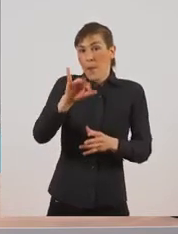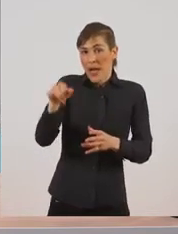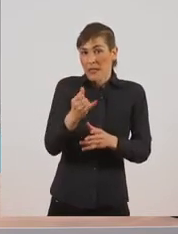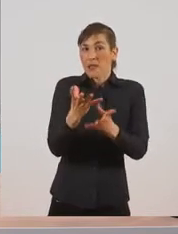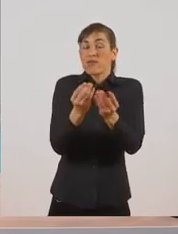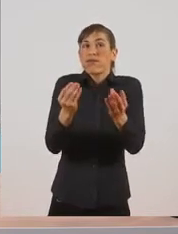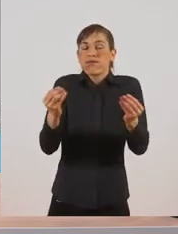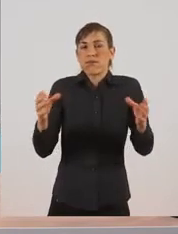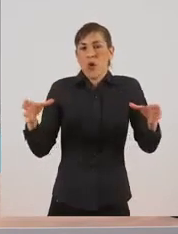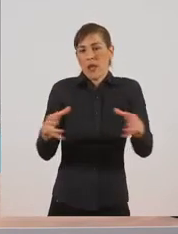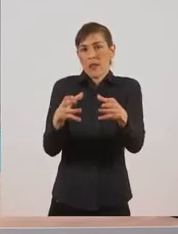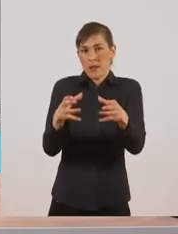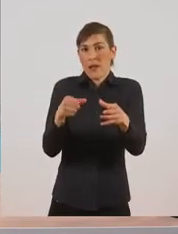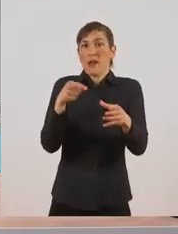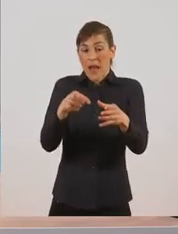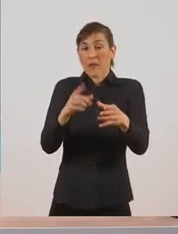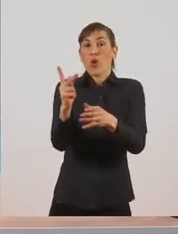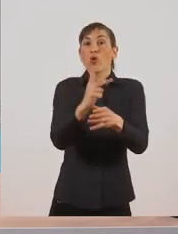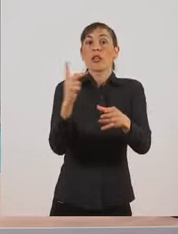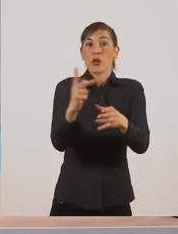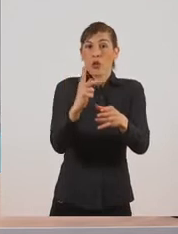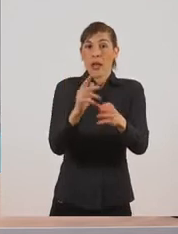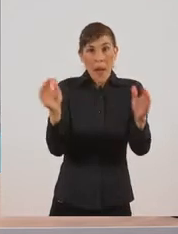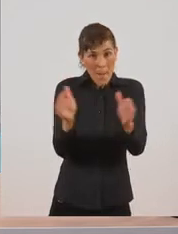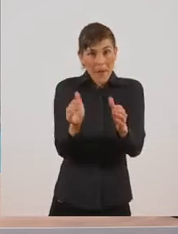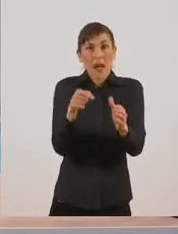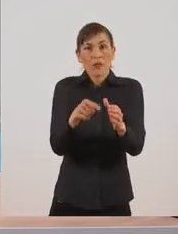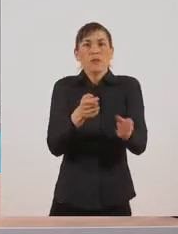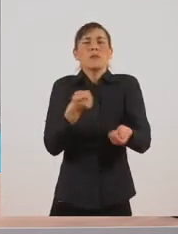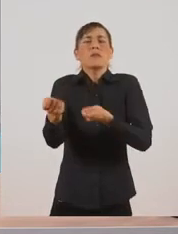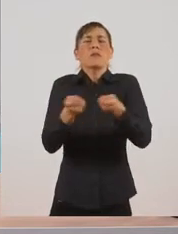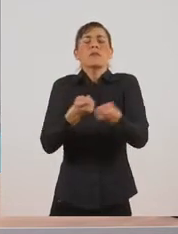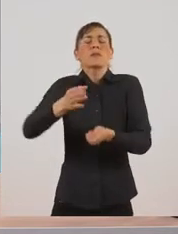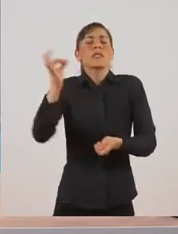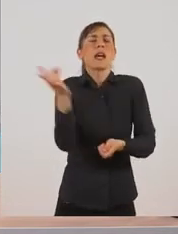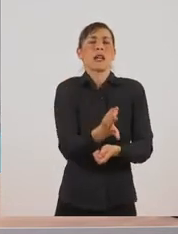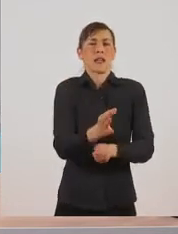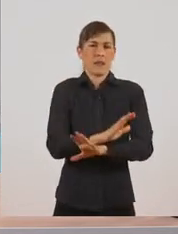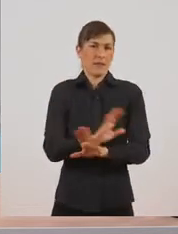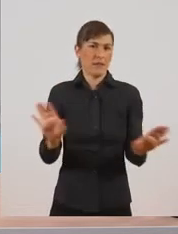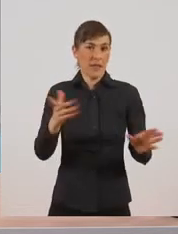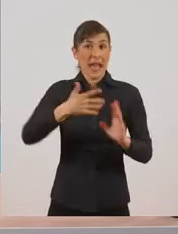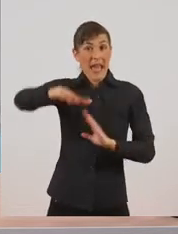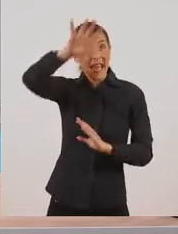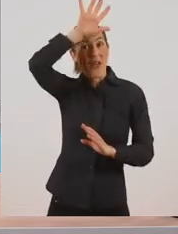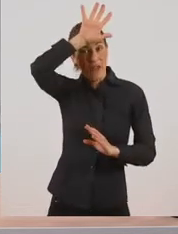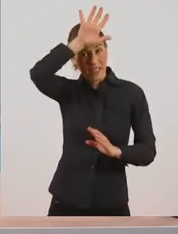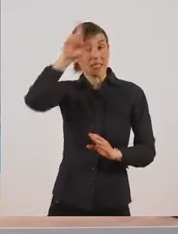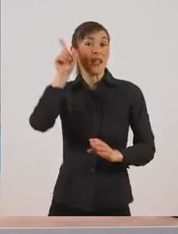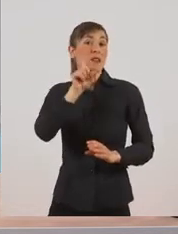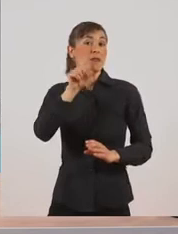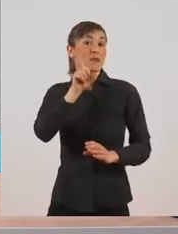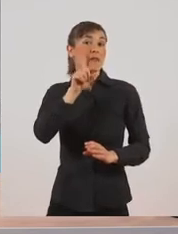πολύ καλά οργανωμένες κοινωνίες. Η βασίλισσα που βλέπετε εδώ πέρα είναι θηλυκιά,